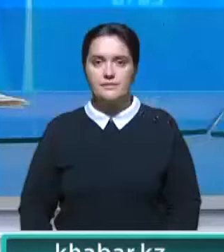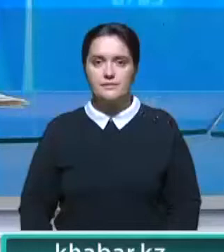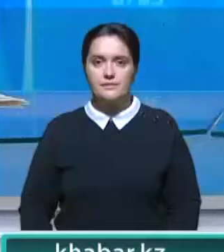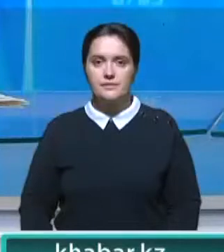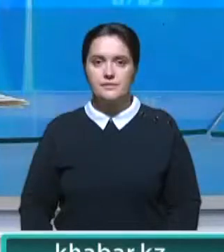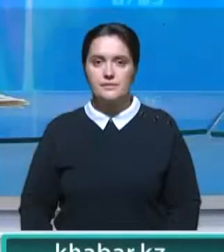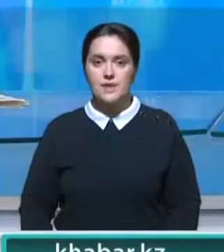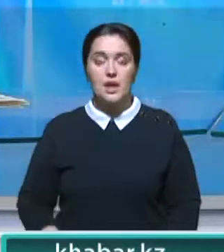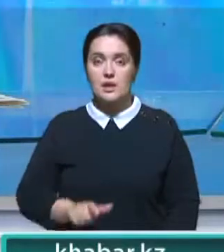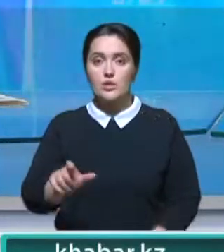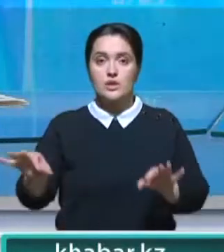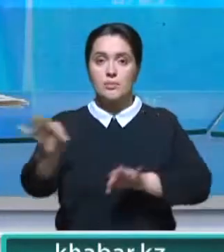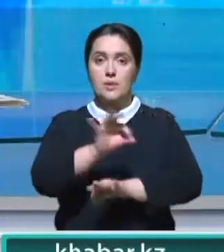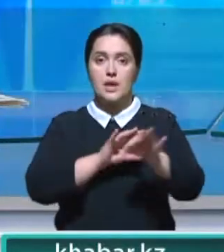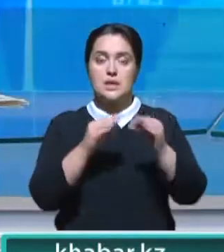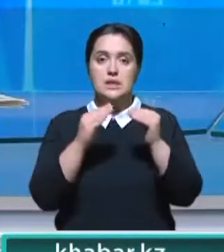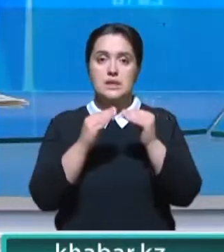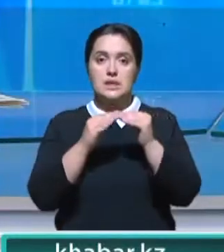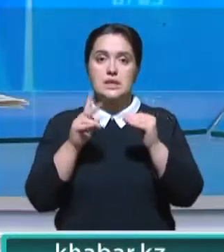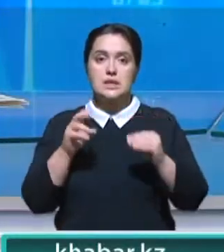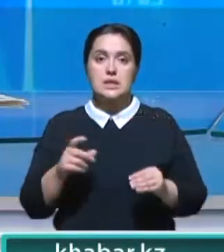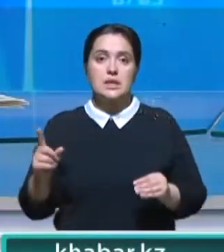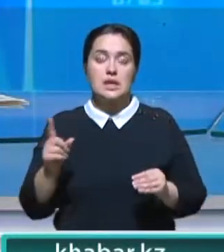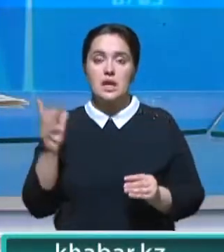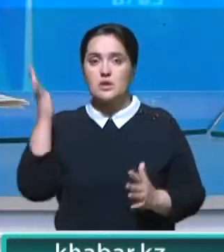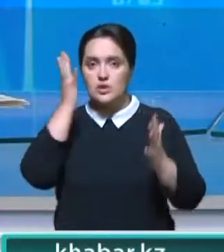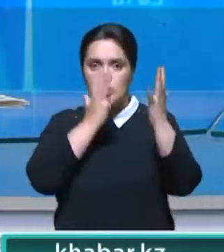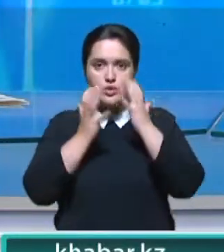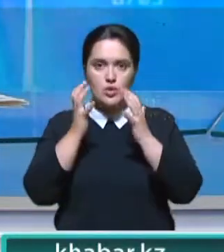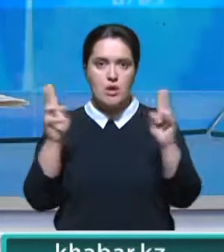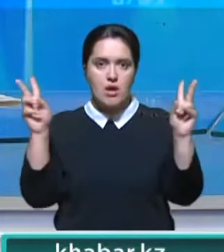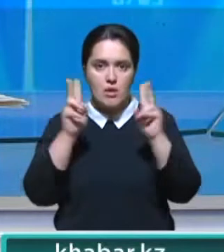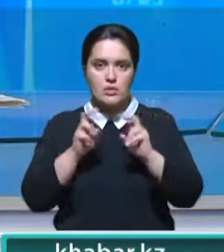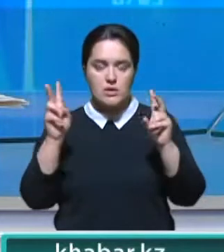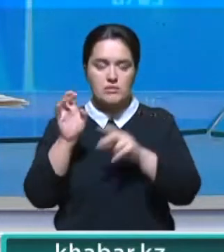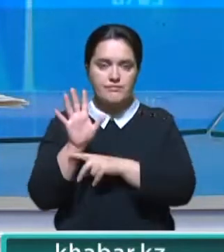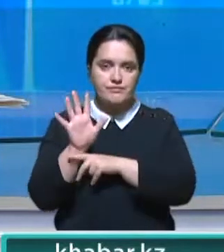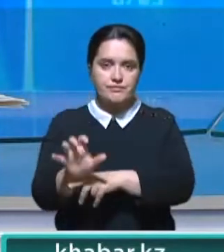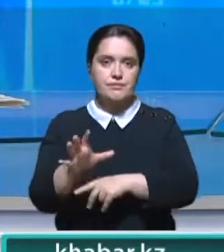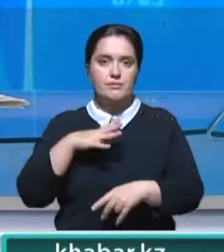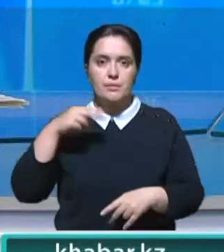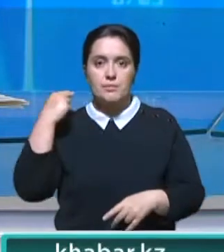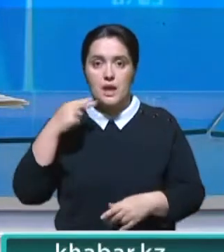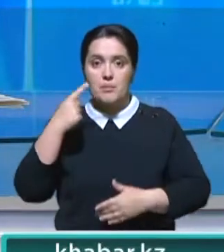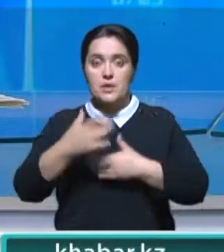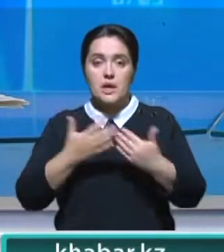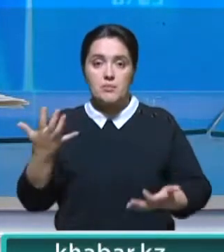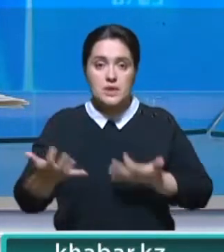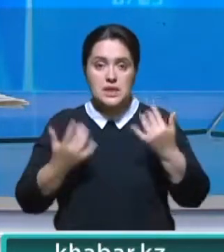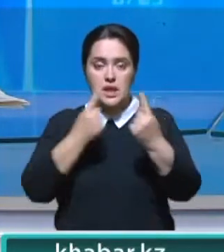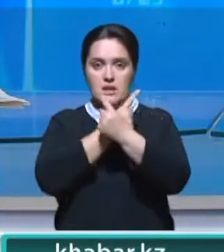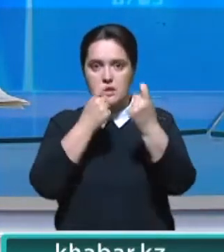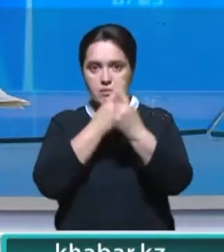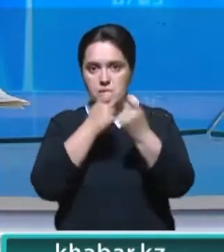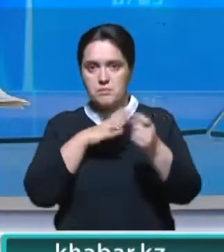И к другим темам. Дорожные проекты за последние 10 лет ждет серьезный аудит после критики президента. О предстоящем